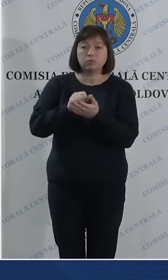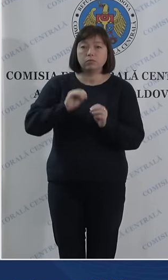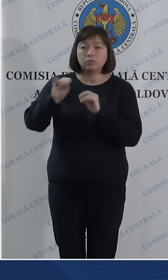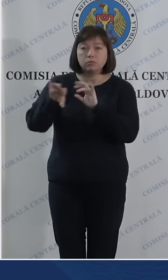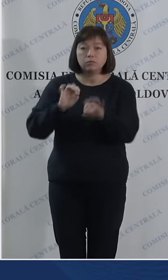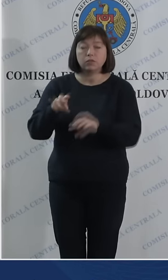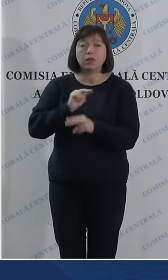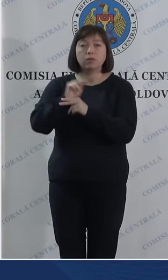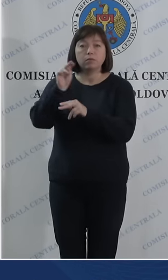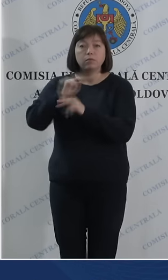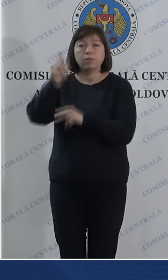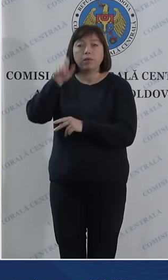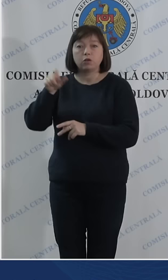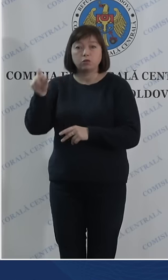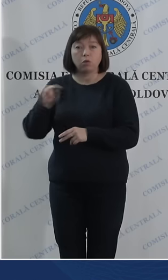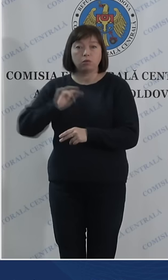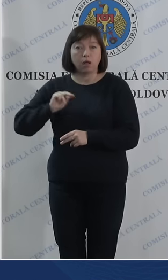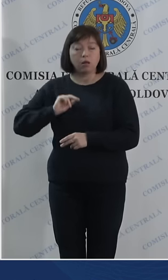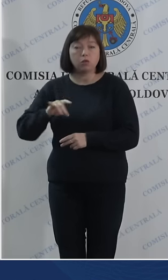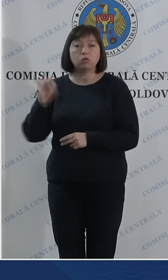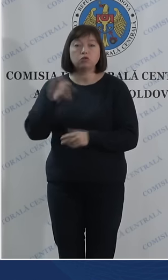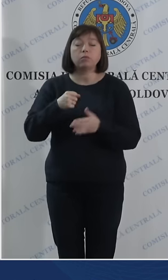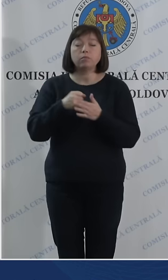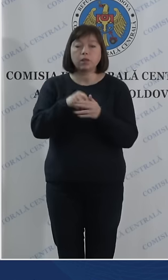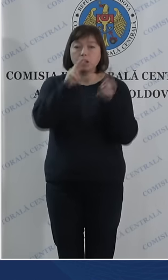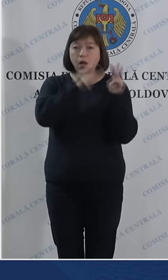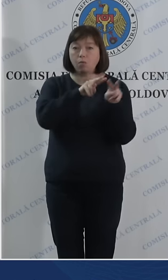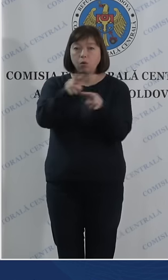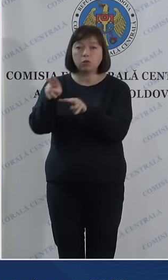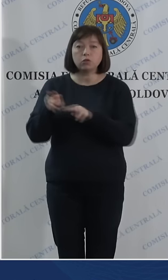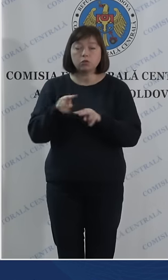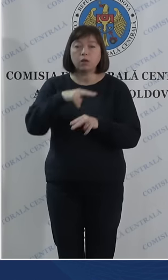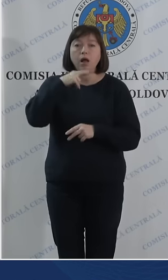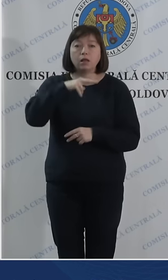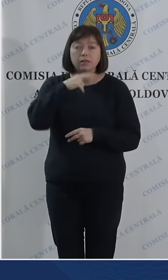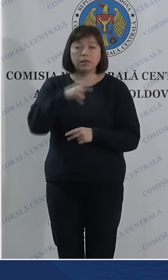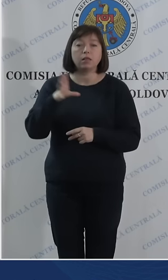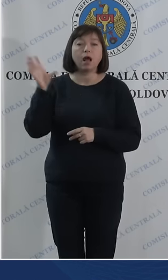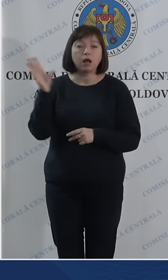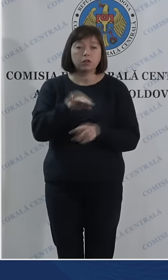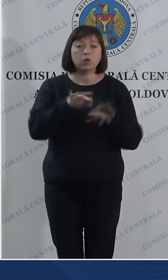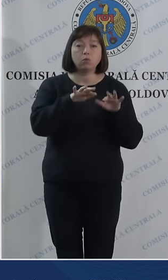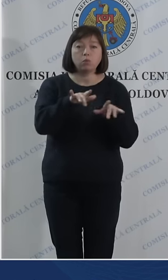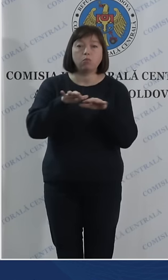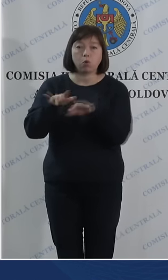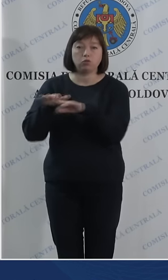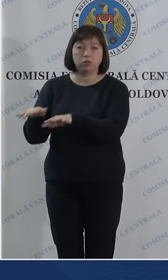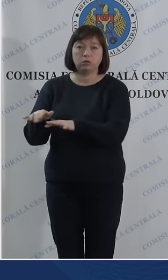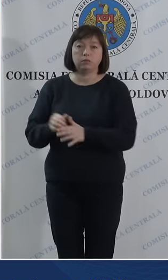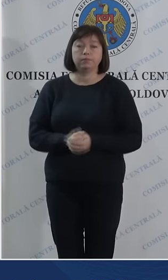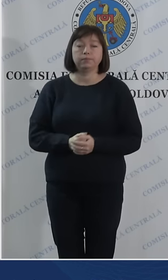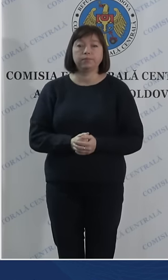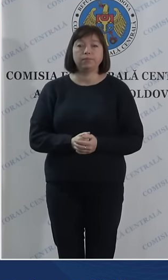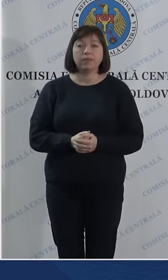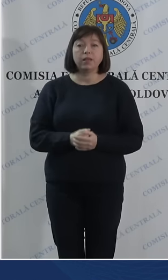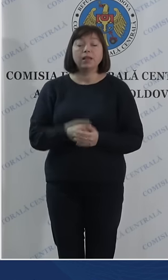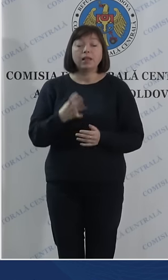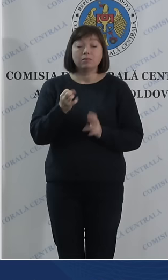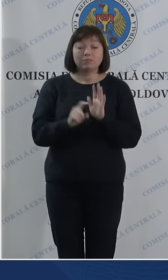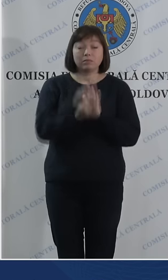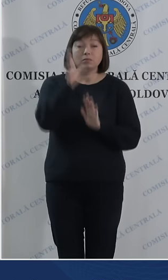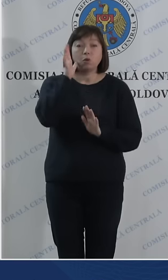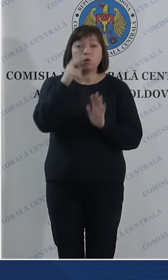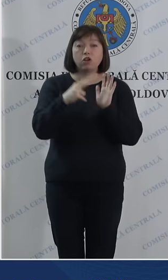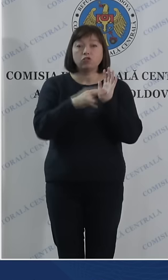instruirea personalului și până la monitorizarea atentă a întregului proces. Încă de la ora